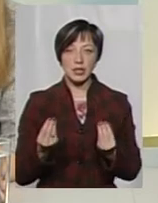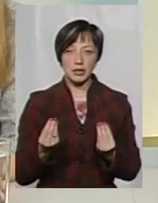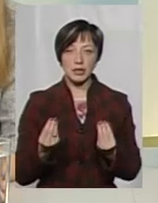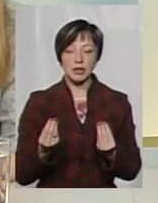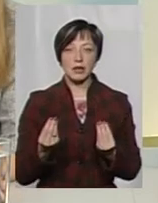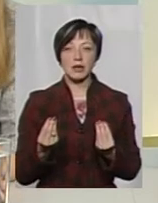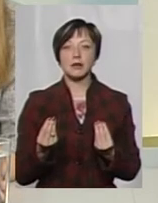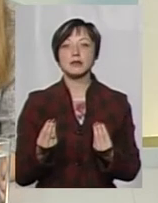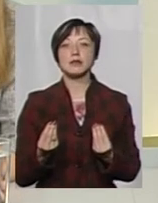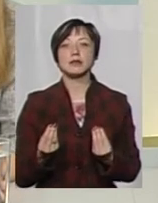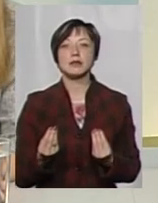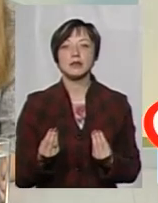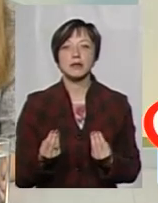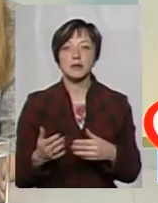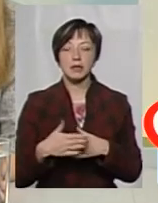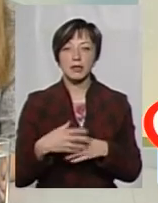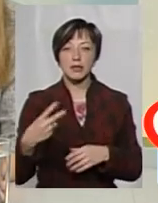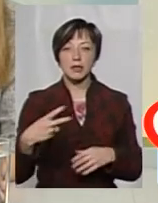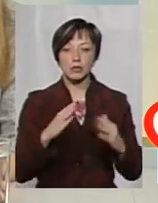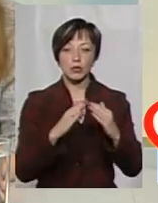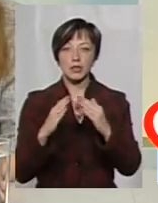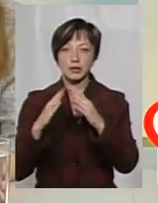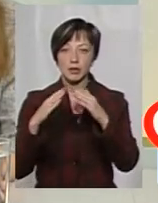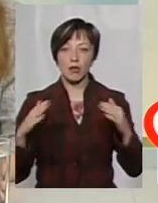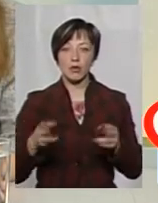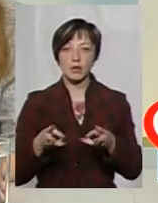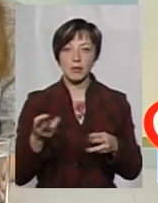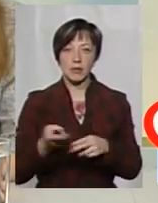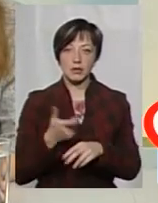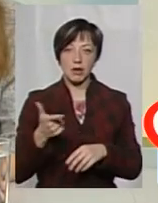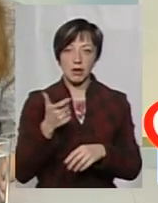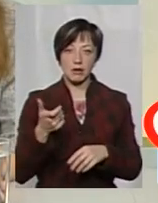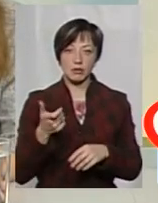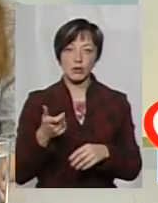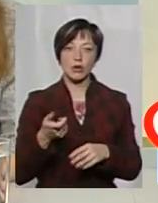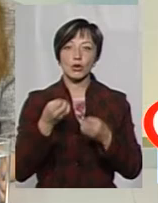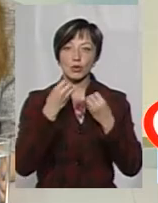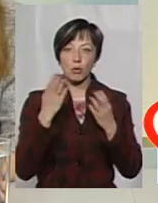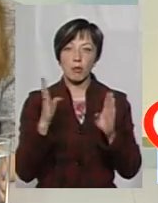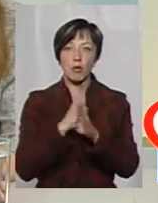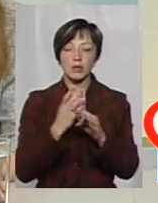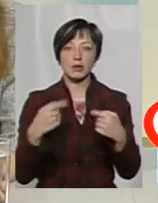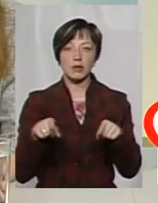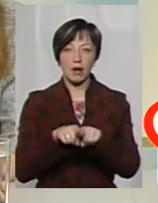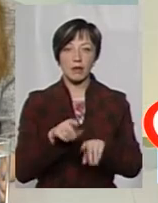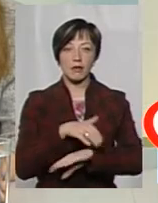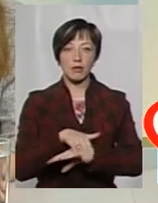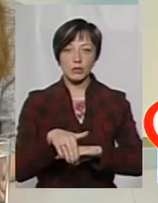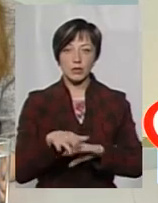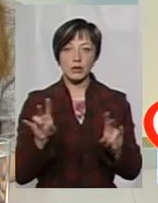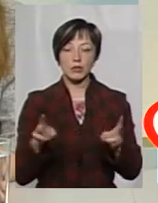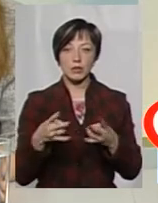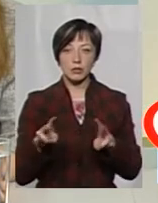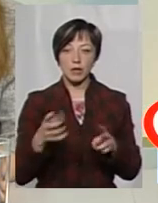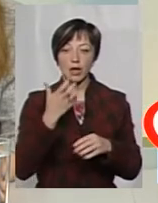стоїть біля 20 будинків з даховими котельними, вони без газу сперекривають. Добре, що зараз така погода на вулиці, що не